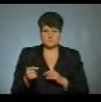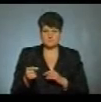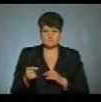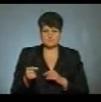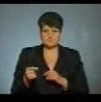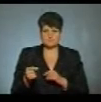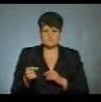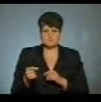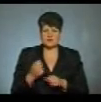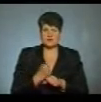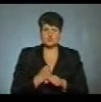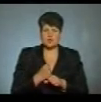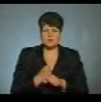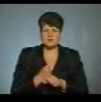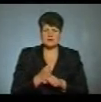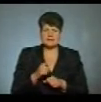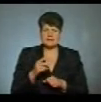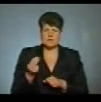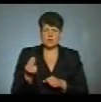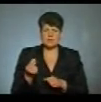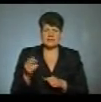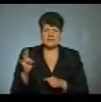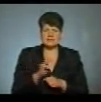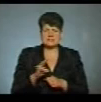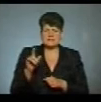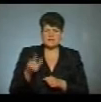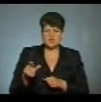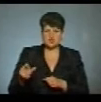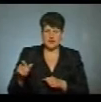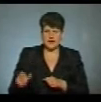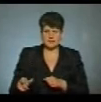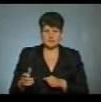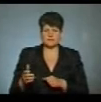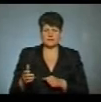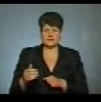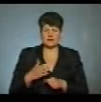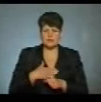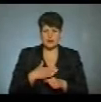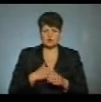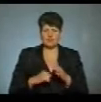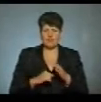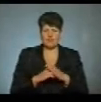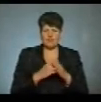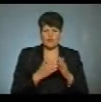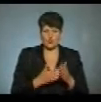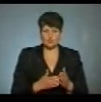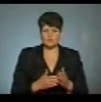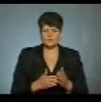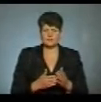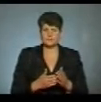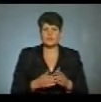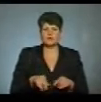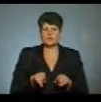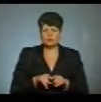яка зроблена на кошти священиків Тернопільськозборівської архієпархії та нашого фонду архієпархіального.